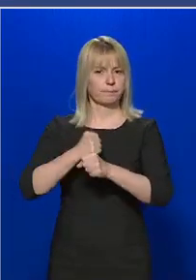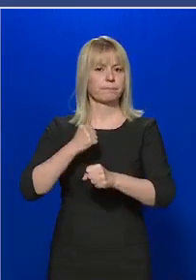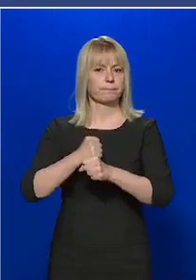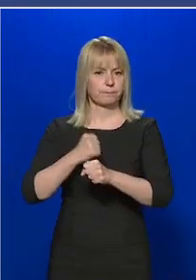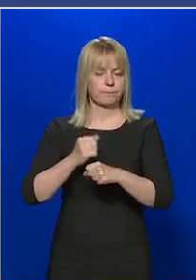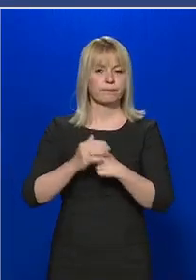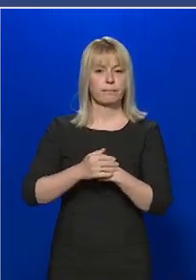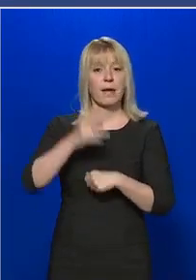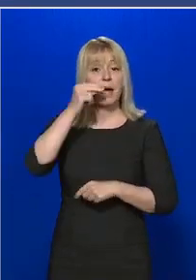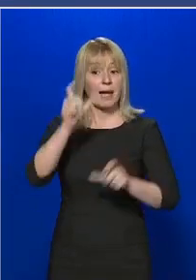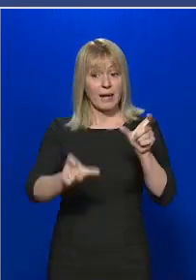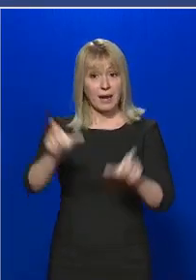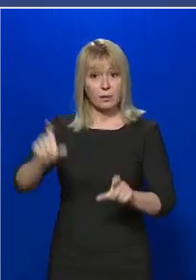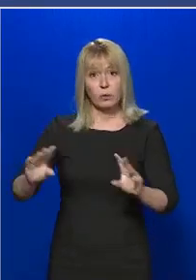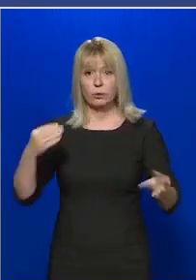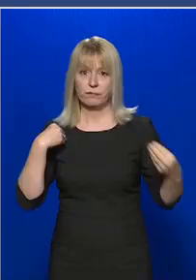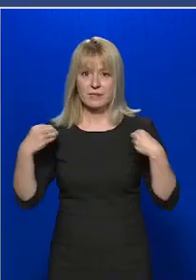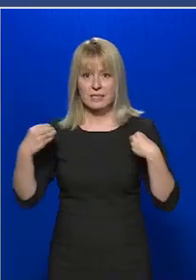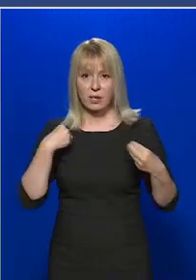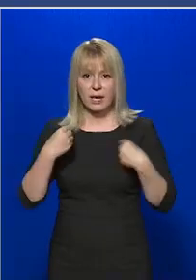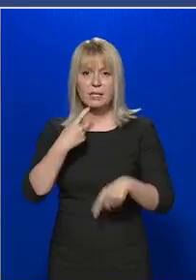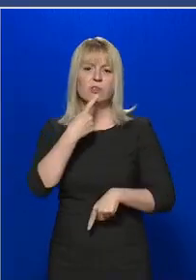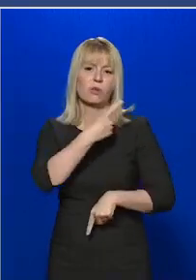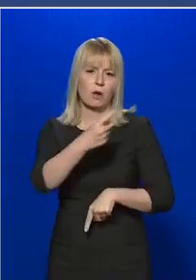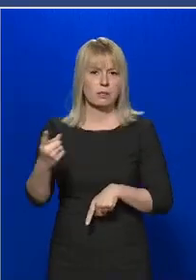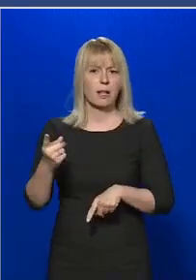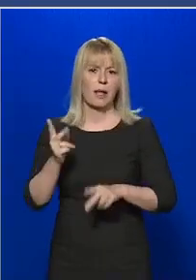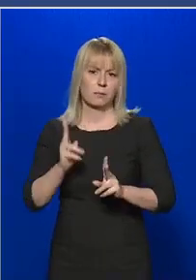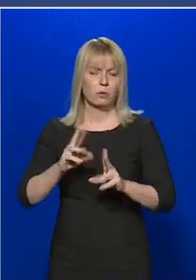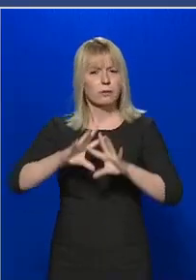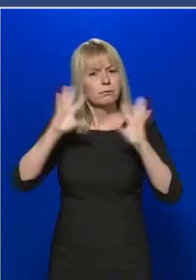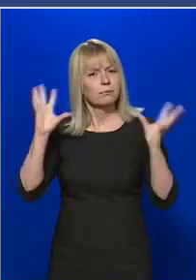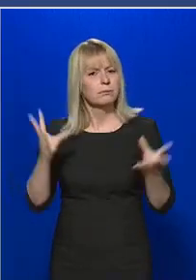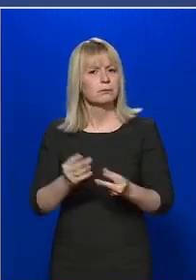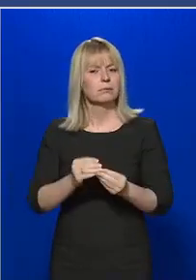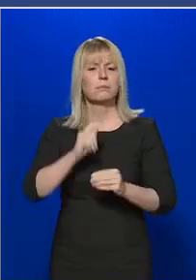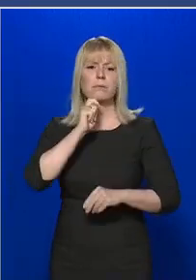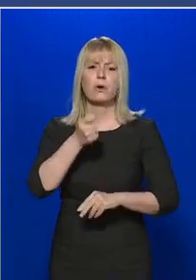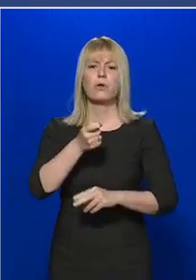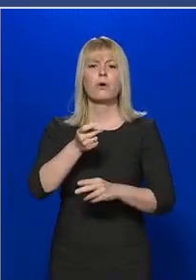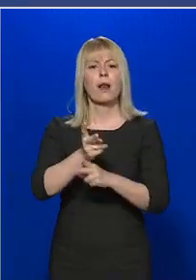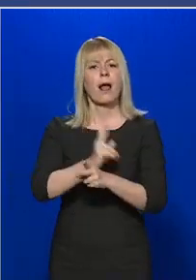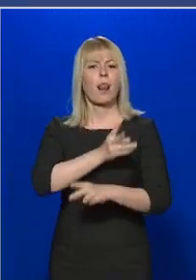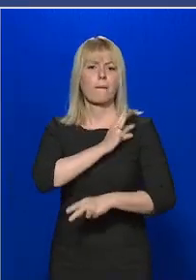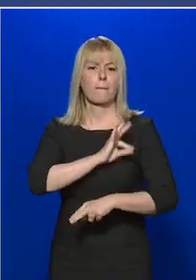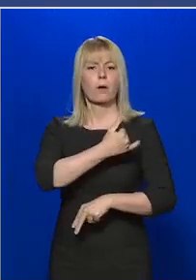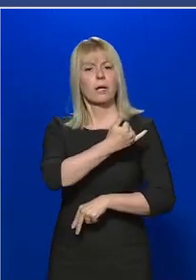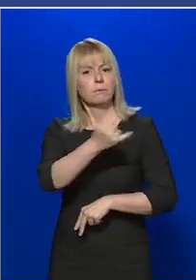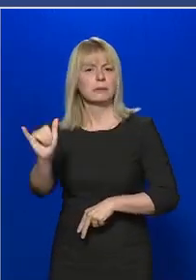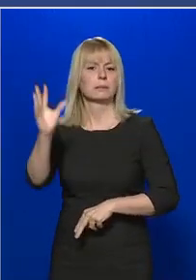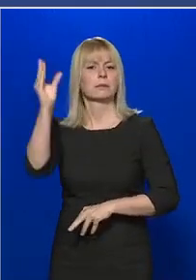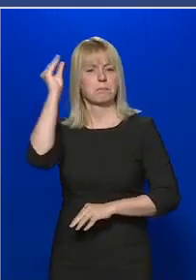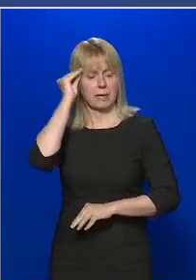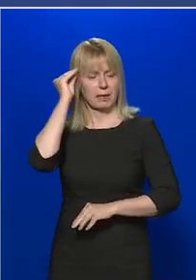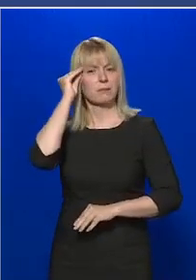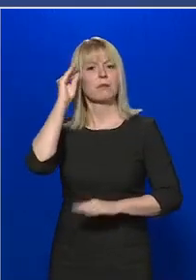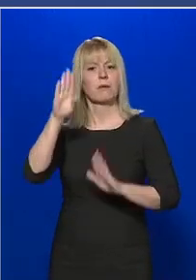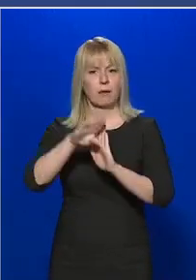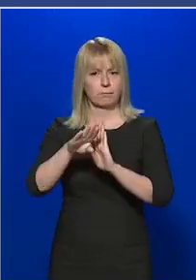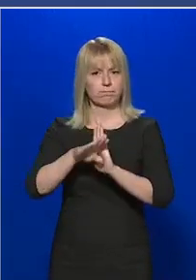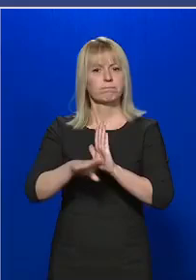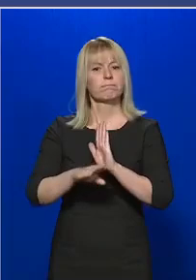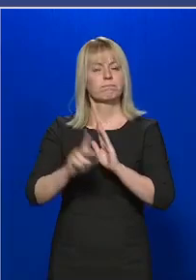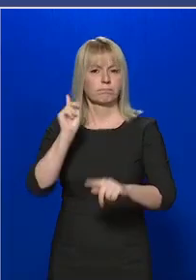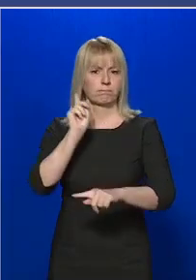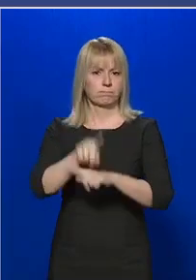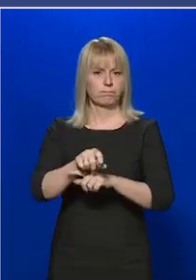Rendőreink visszajelzése alapján azt állapítottuk meg, hogy a magyar állampolgárok megértették azokat a rendelkezéseket, amelyet a